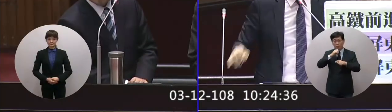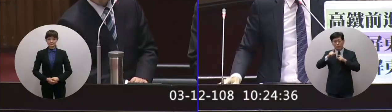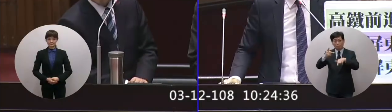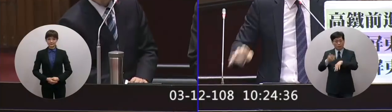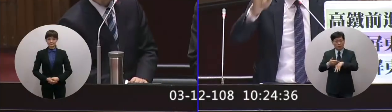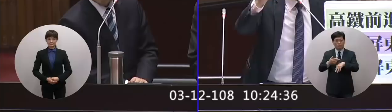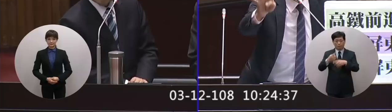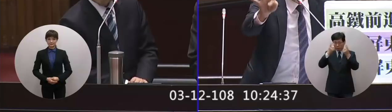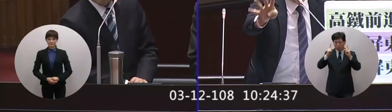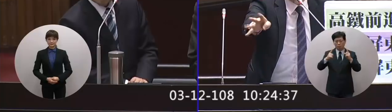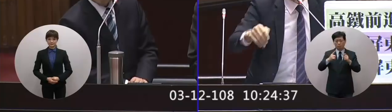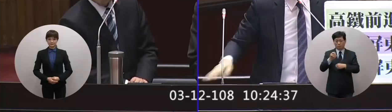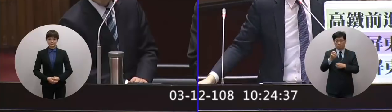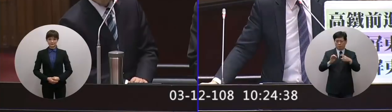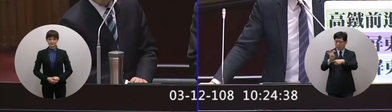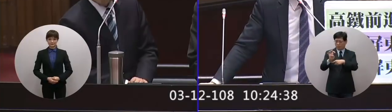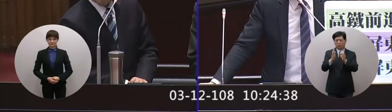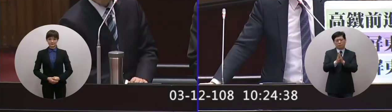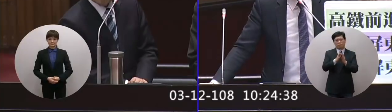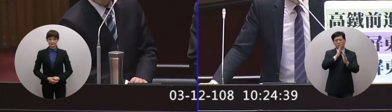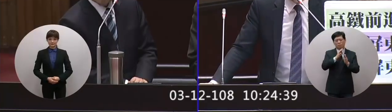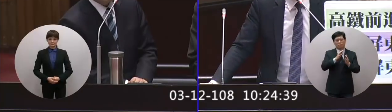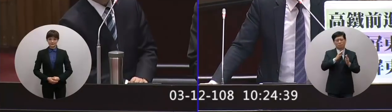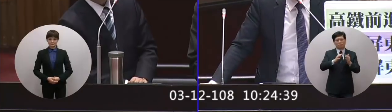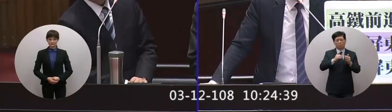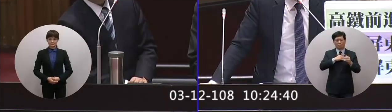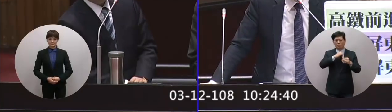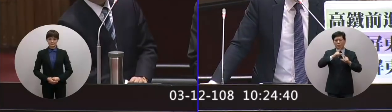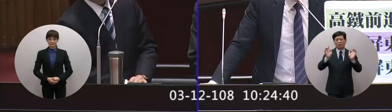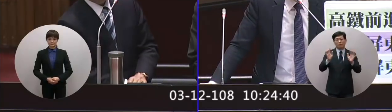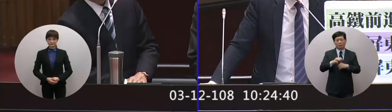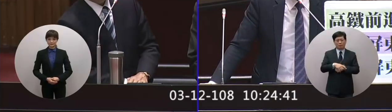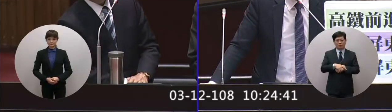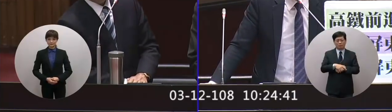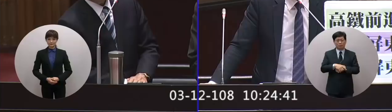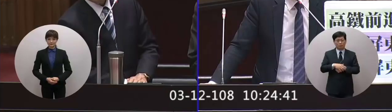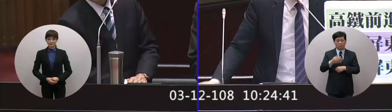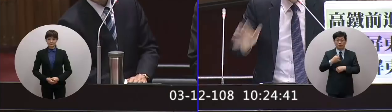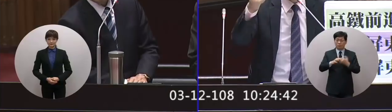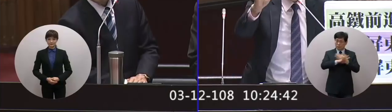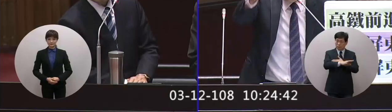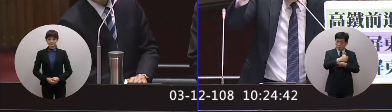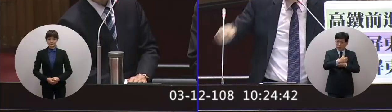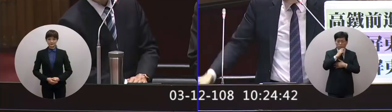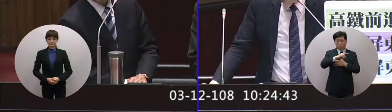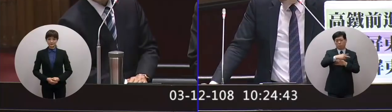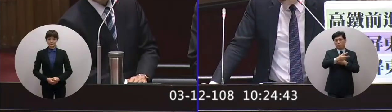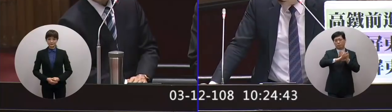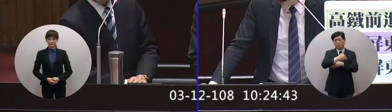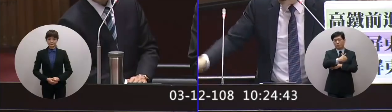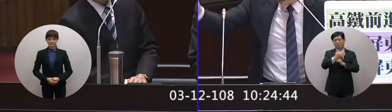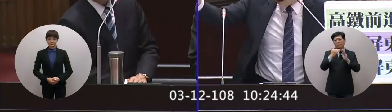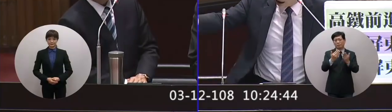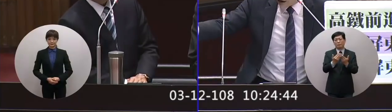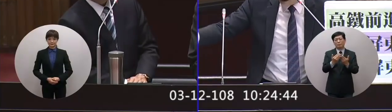還有屏東大學四屏不夠是屏東小孩所以屏東小孩要讀技專要去哪裡念要到多元七了